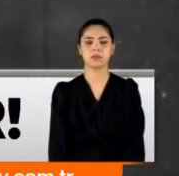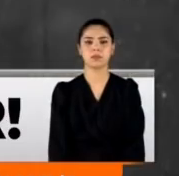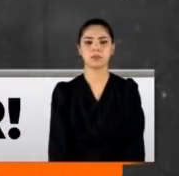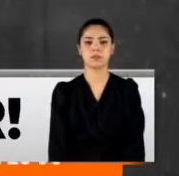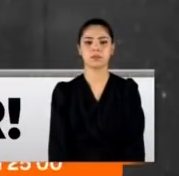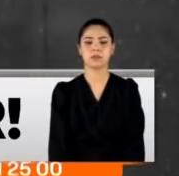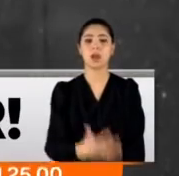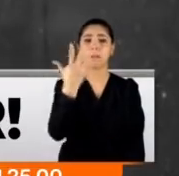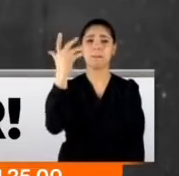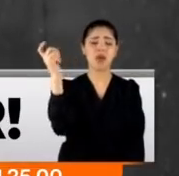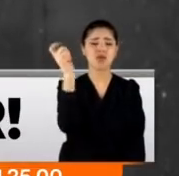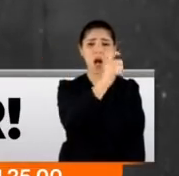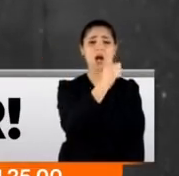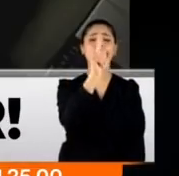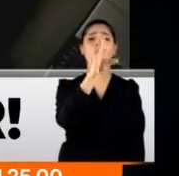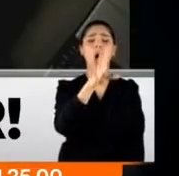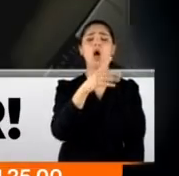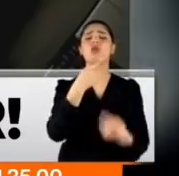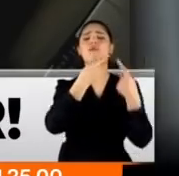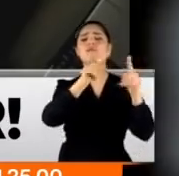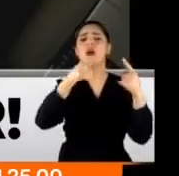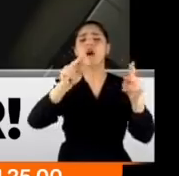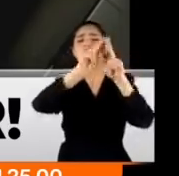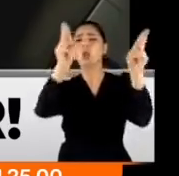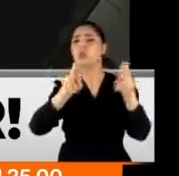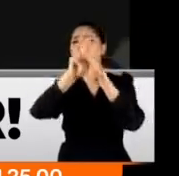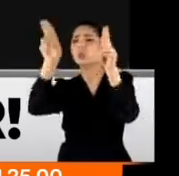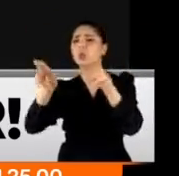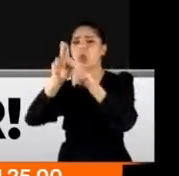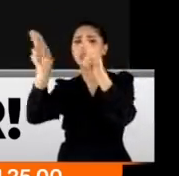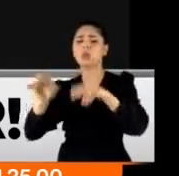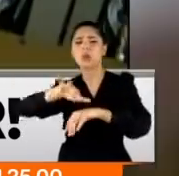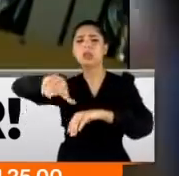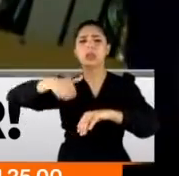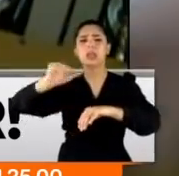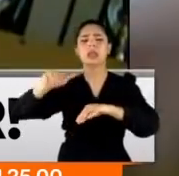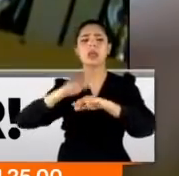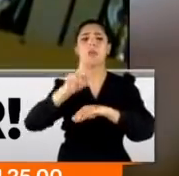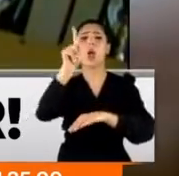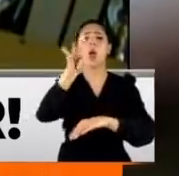Beş ayda 14 farklı kuyumcuyu soydular, 10 milyon liralık vurgun yaptılar.